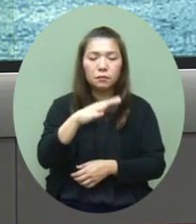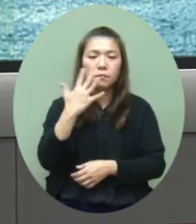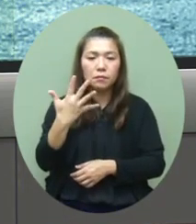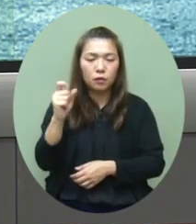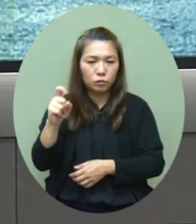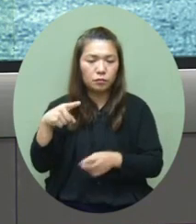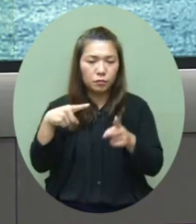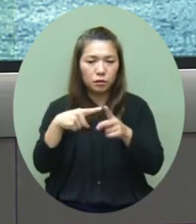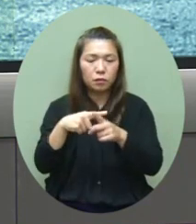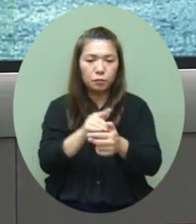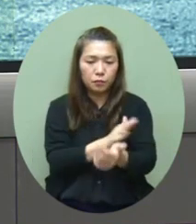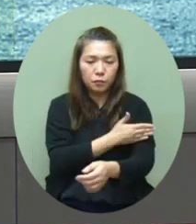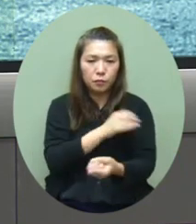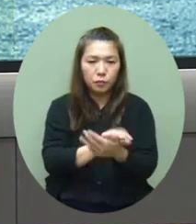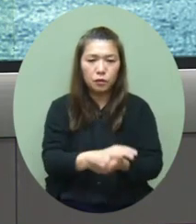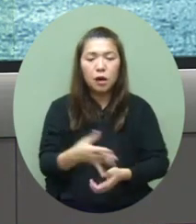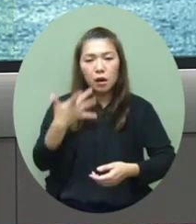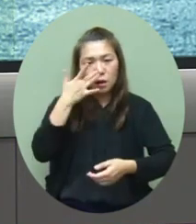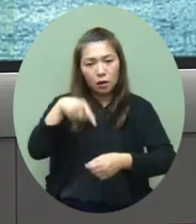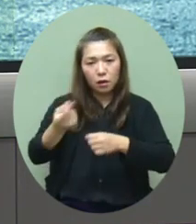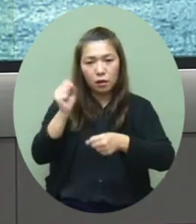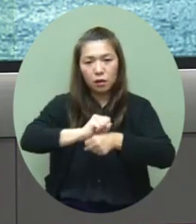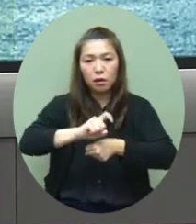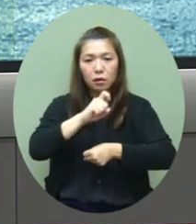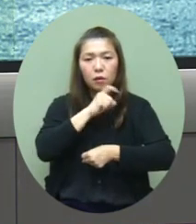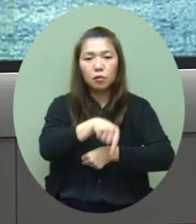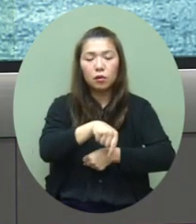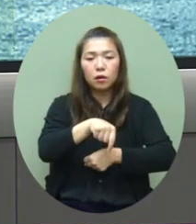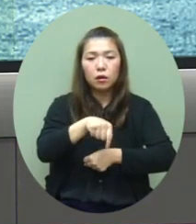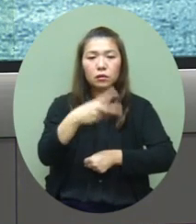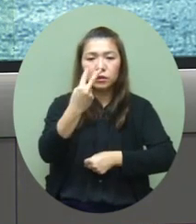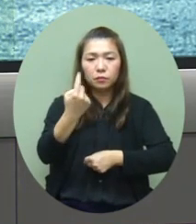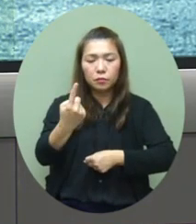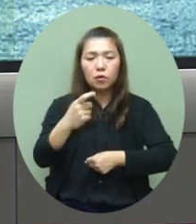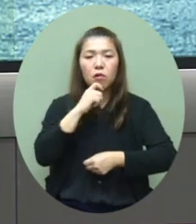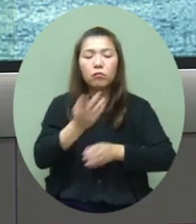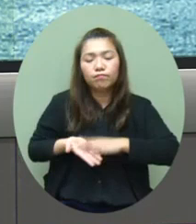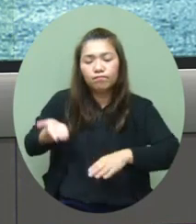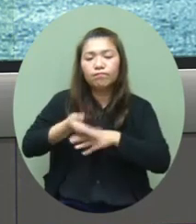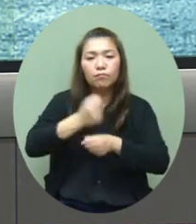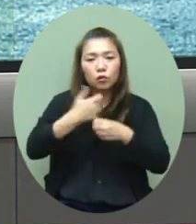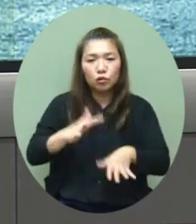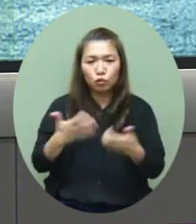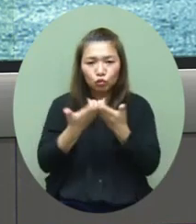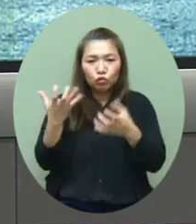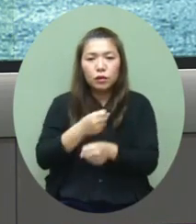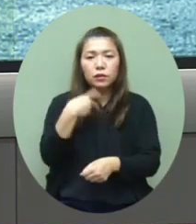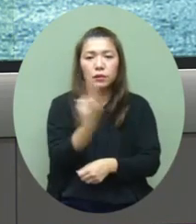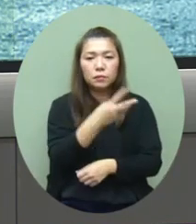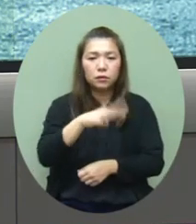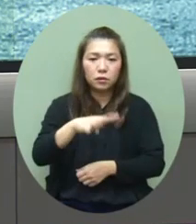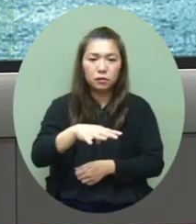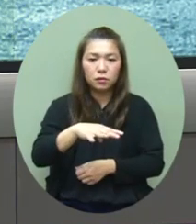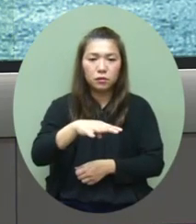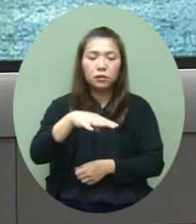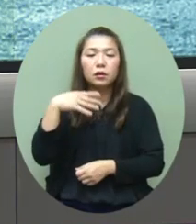90名的另外也都新增了21名的员工已经回到工作的纲位总共是有24,